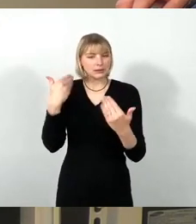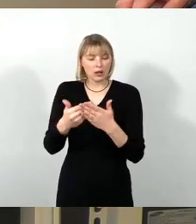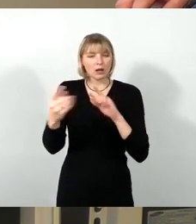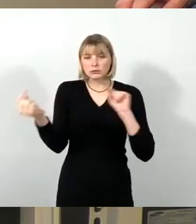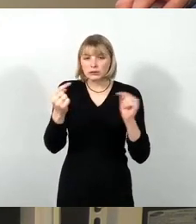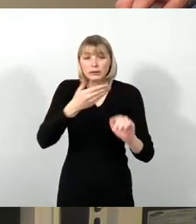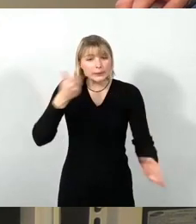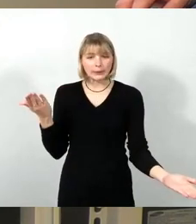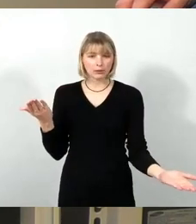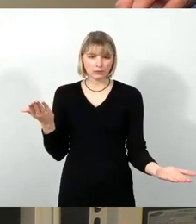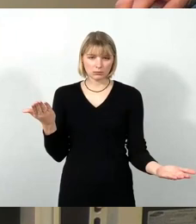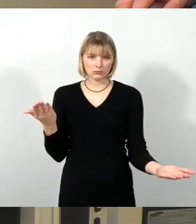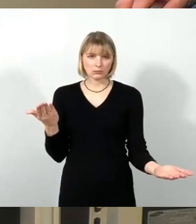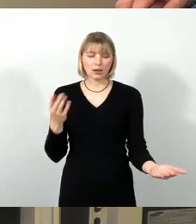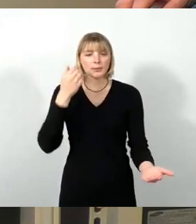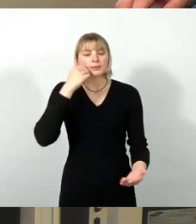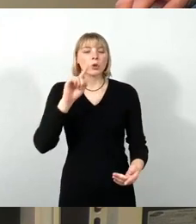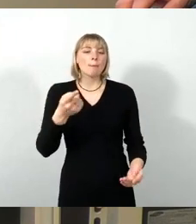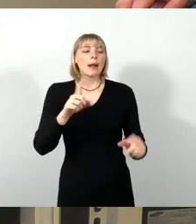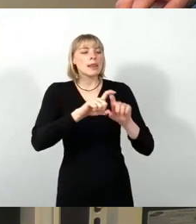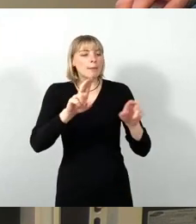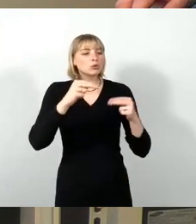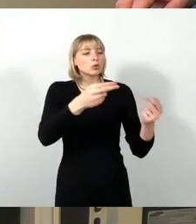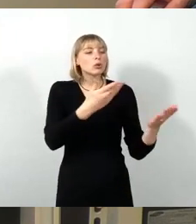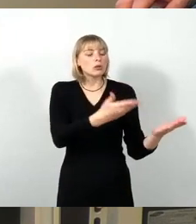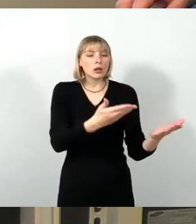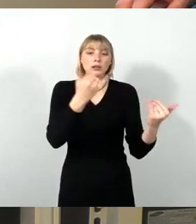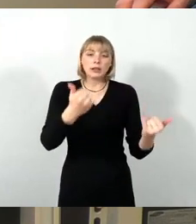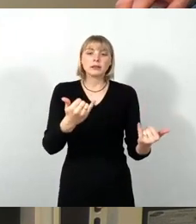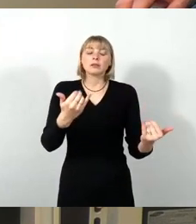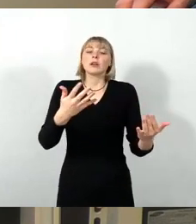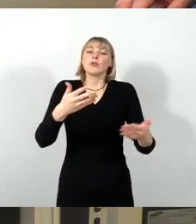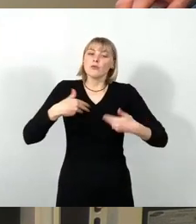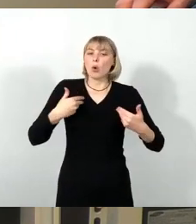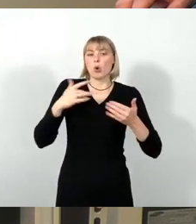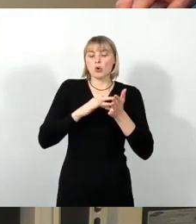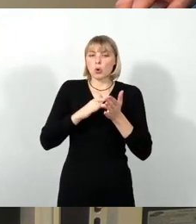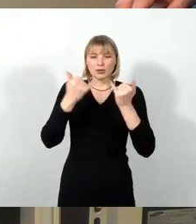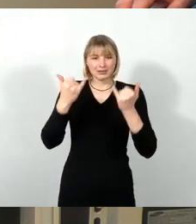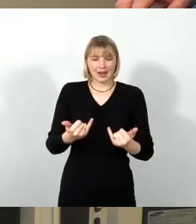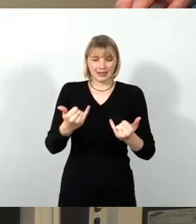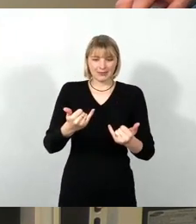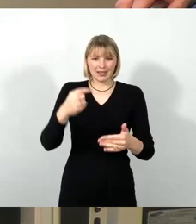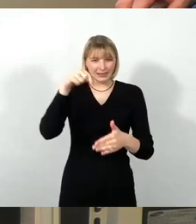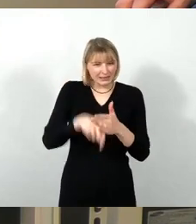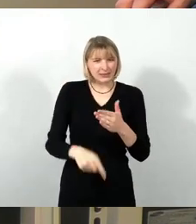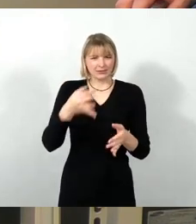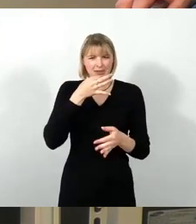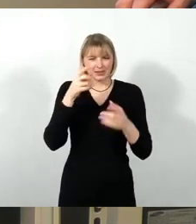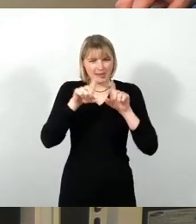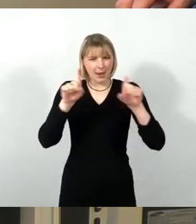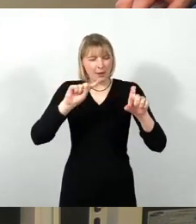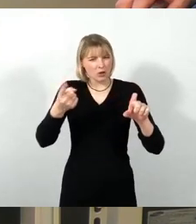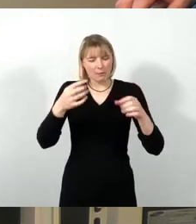nochmal dazu zurückkommen, dann freut mich das sehr, weil dann sind wir nämlich endlich am Pudelskern, dass die Sachsen-Energie in ihrem sogenannten